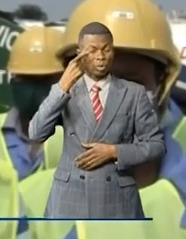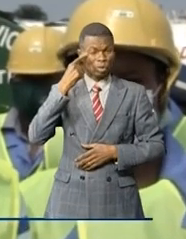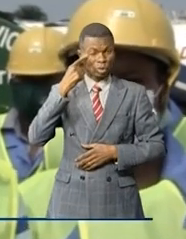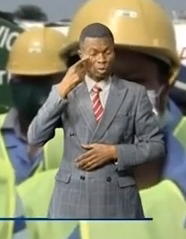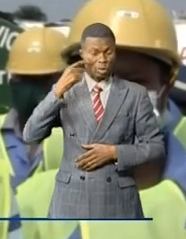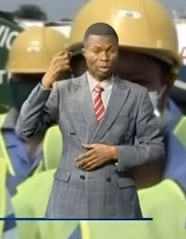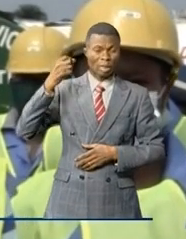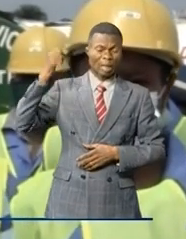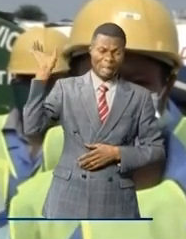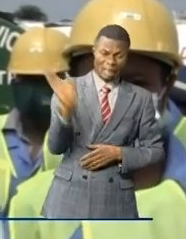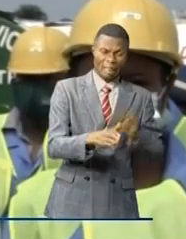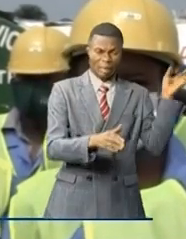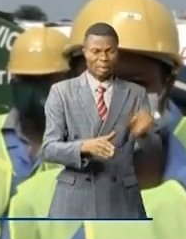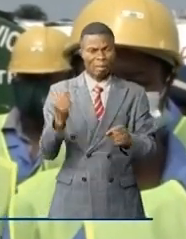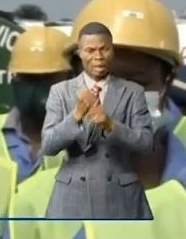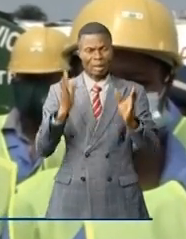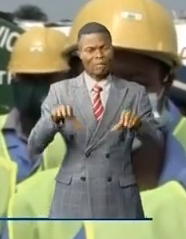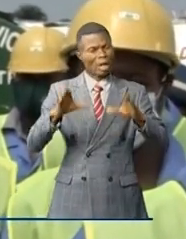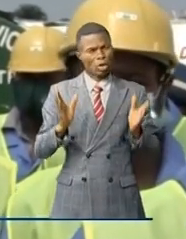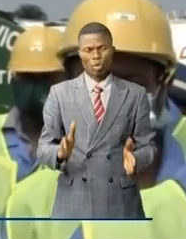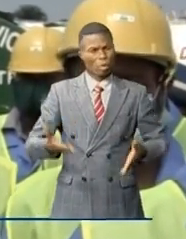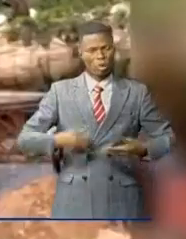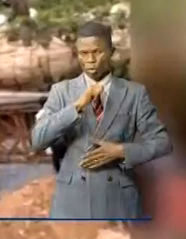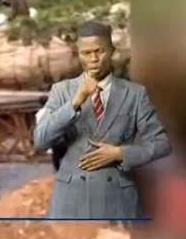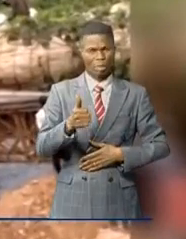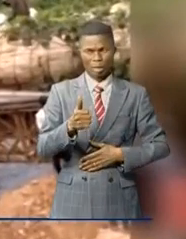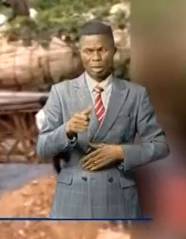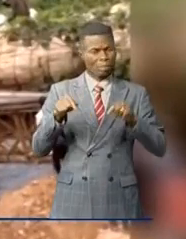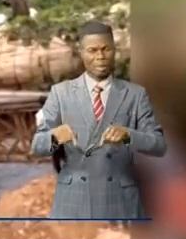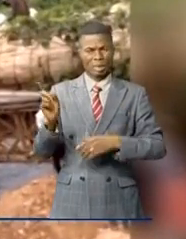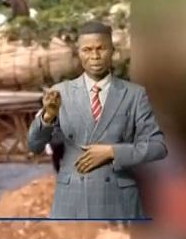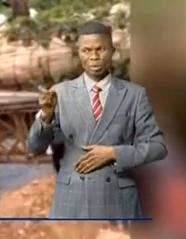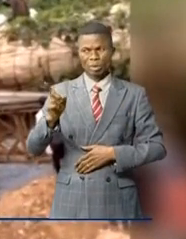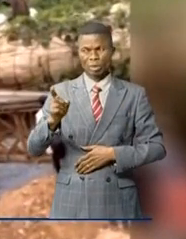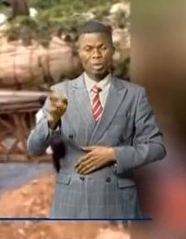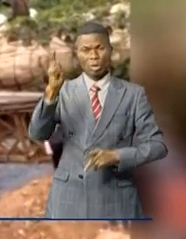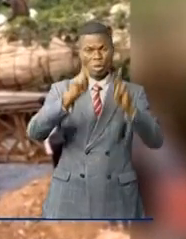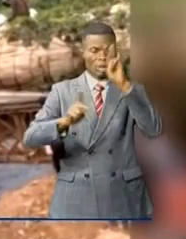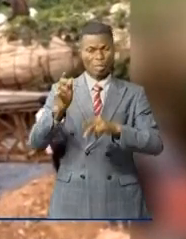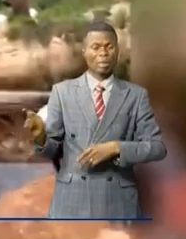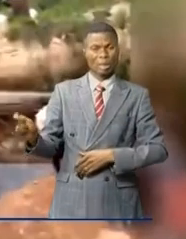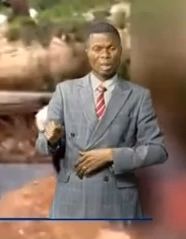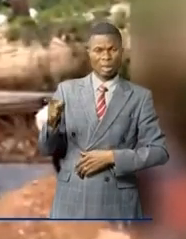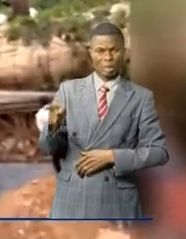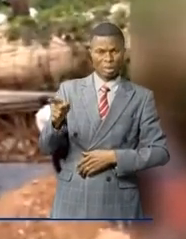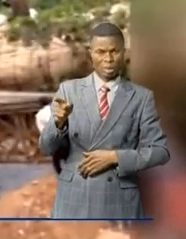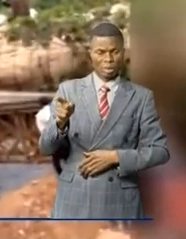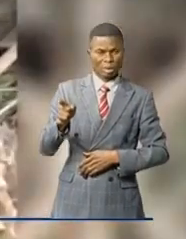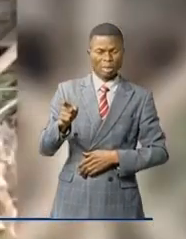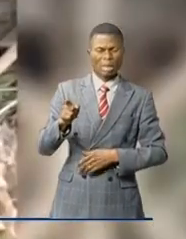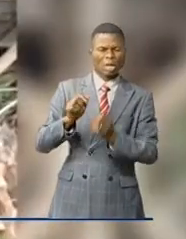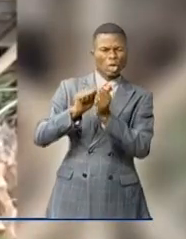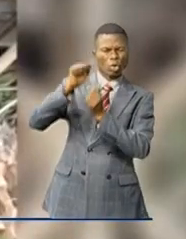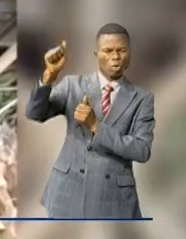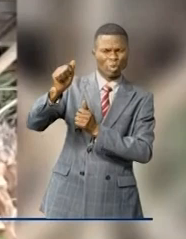tabasser leurs travailleurs congolais mais ce n pas ici. À Mwenga, les habitants de ce territoire situé à une centaine